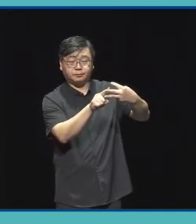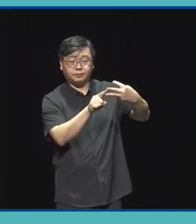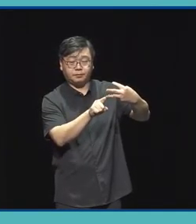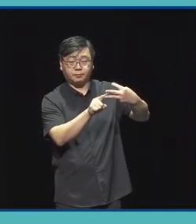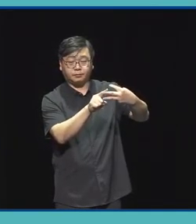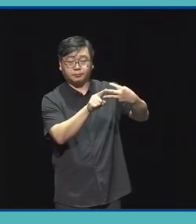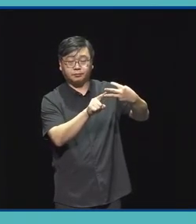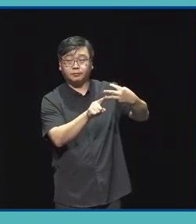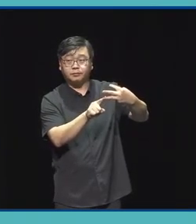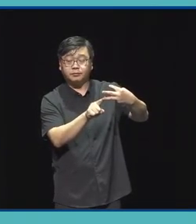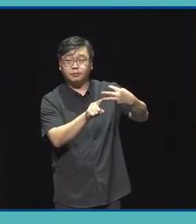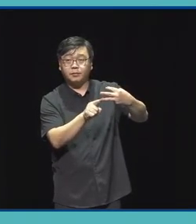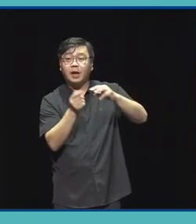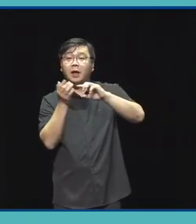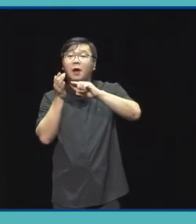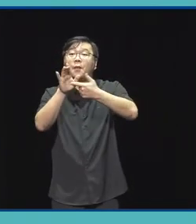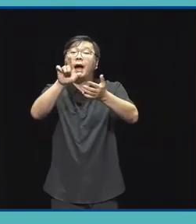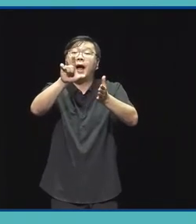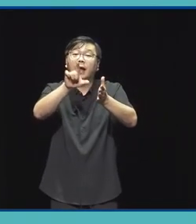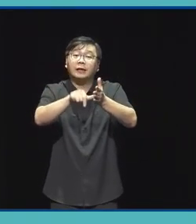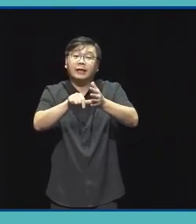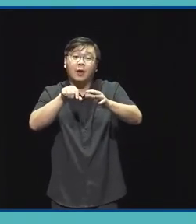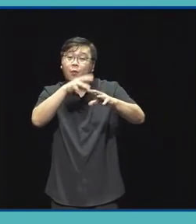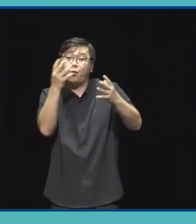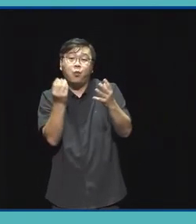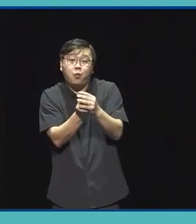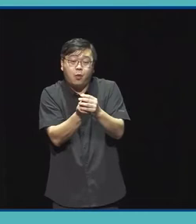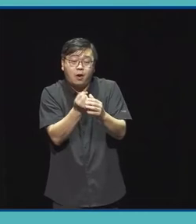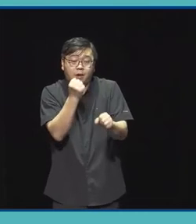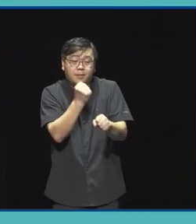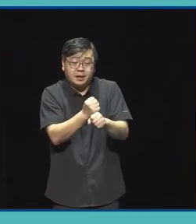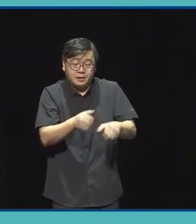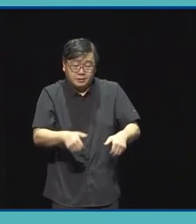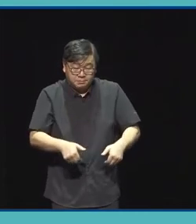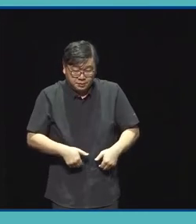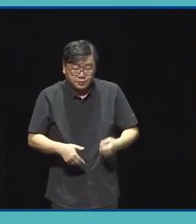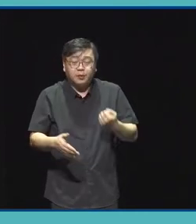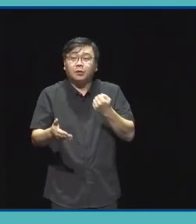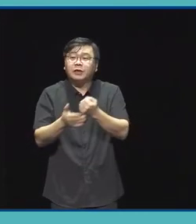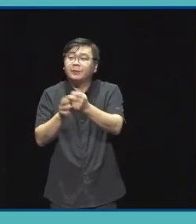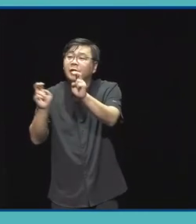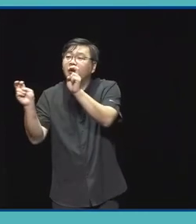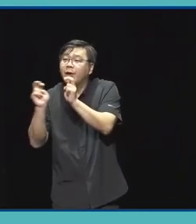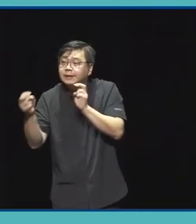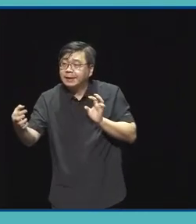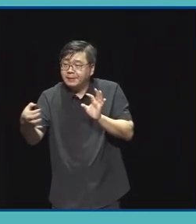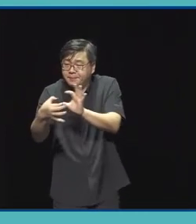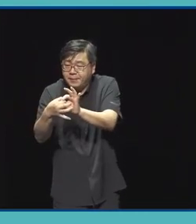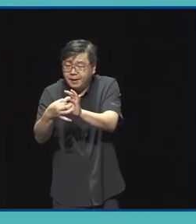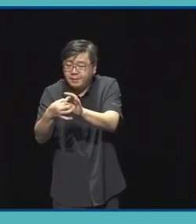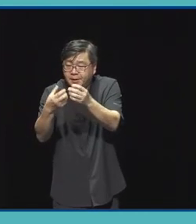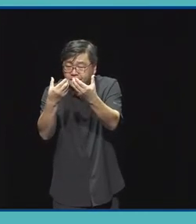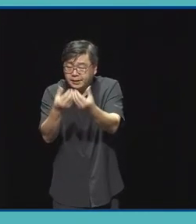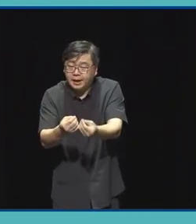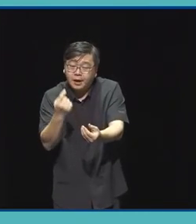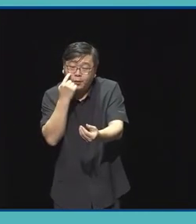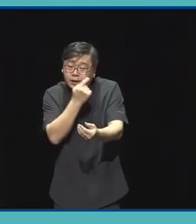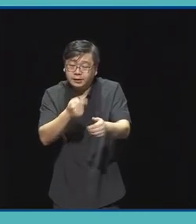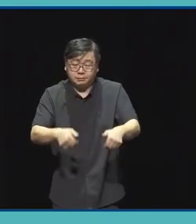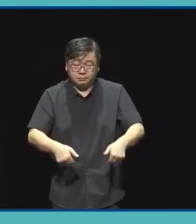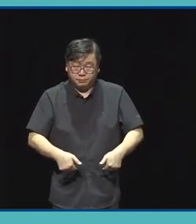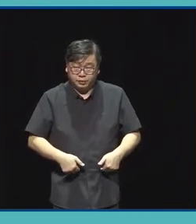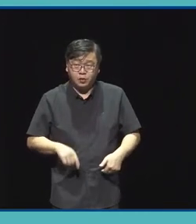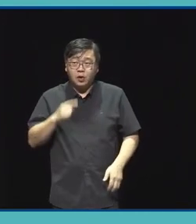완성되어야 하기 때문에 기술 분야의 전문가나 전문 업체와의 참여 의항서가 들어가야 됩니다 이때는 본인 이술가